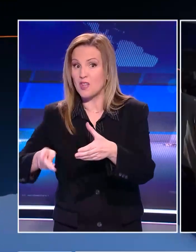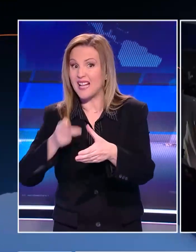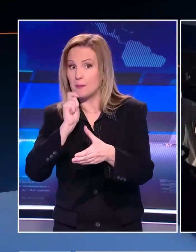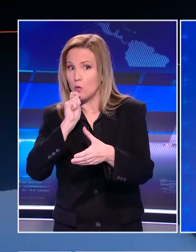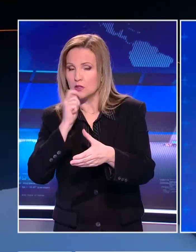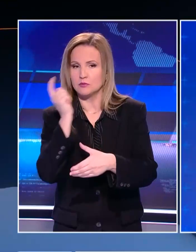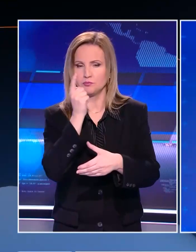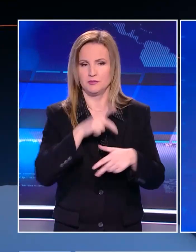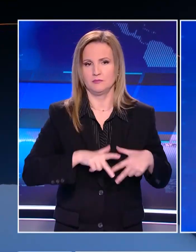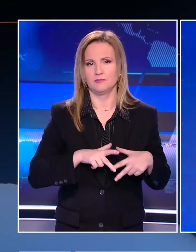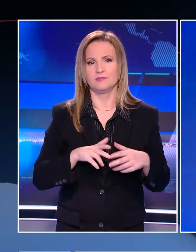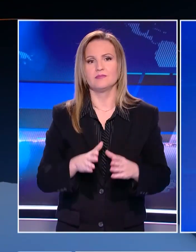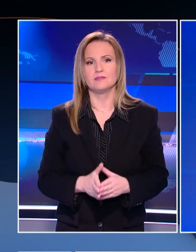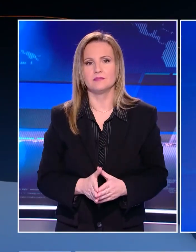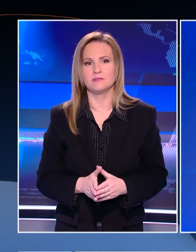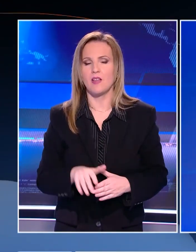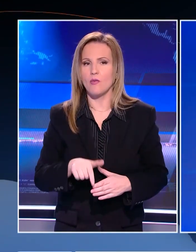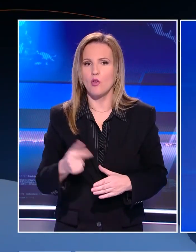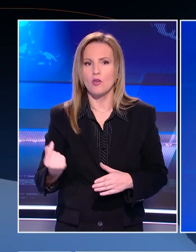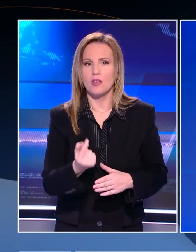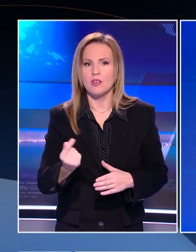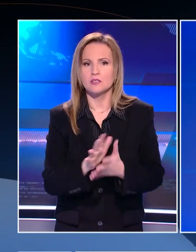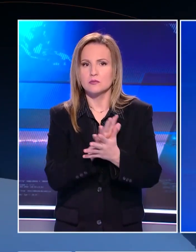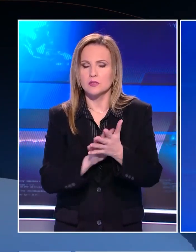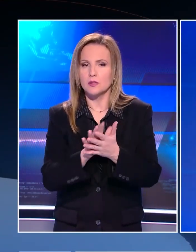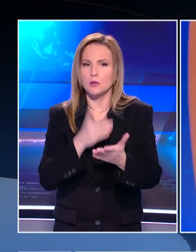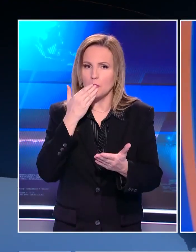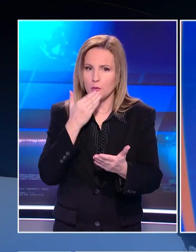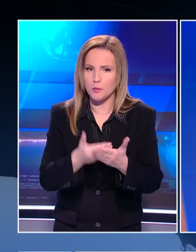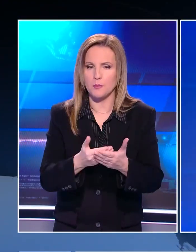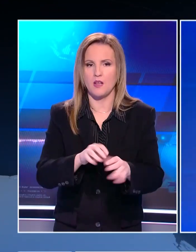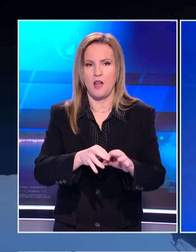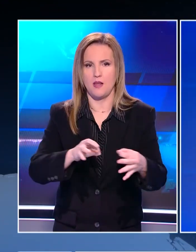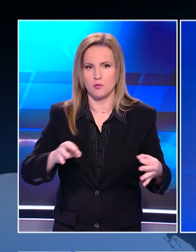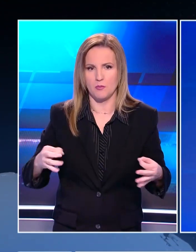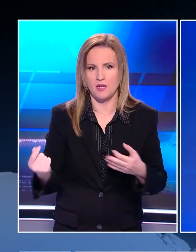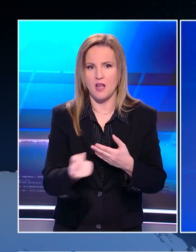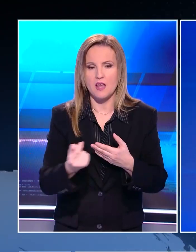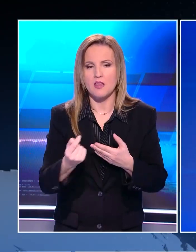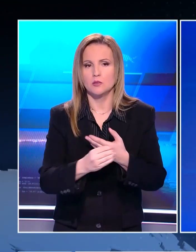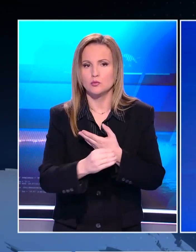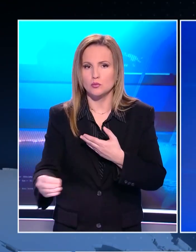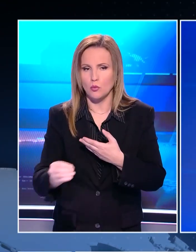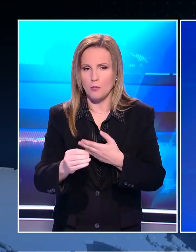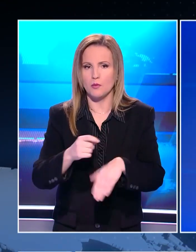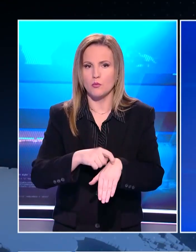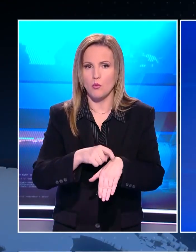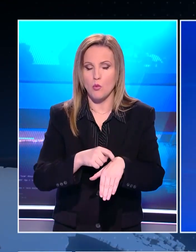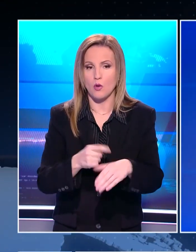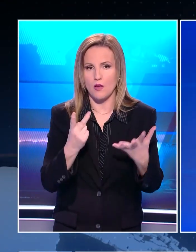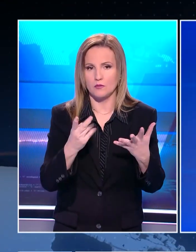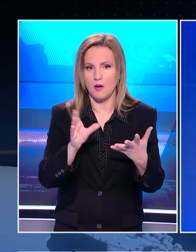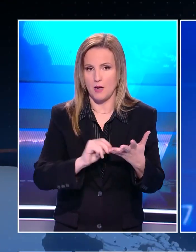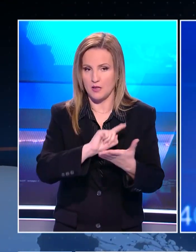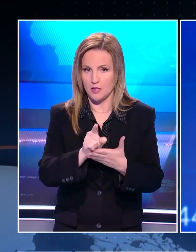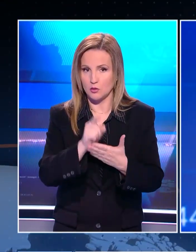για το θέμα. Στο σημείο, αυτό το δελτίο μας ολοκληρώθηκε. Μπορείτε να δείτε αναλυτικά όλες τις ειδήσεις της ημέρας, στο κεντρικό δελτίο του Open